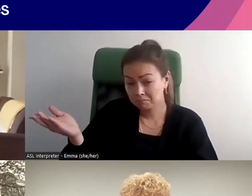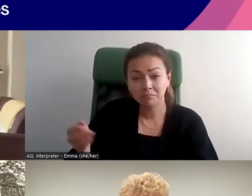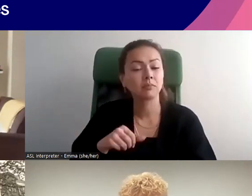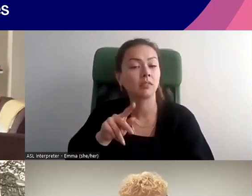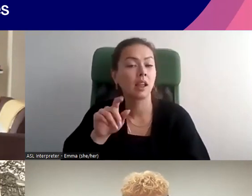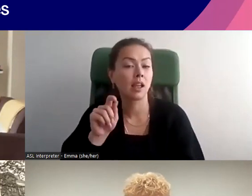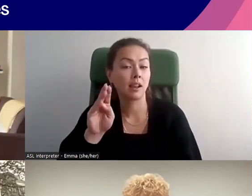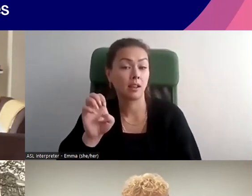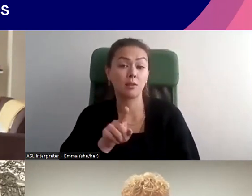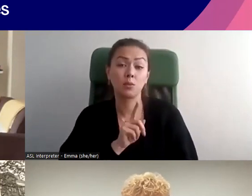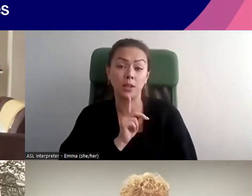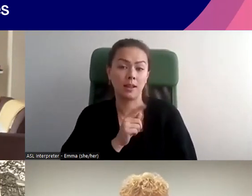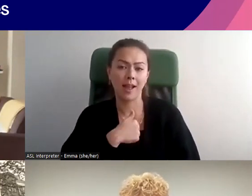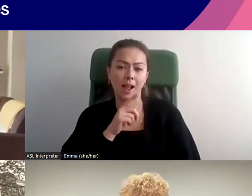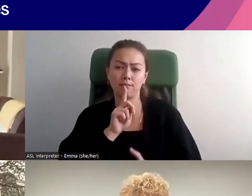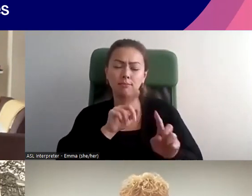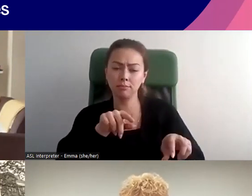Oui, je peux me lancer.